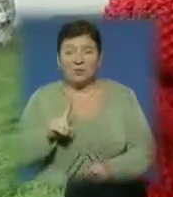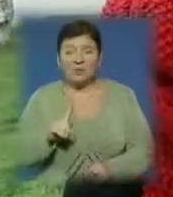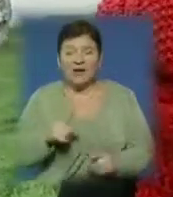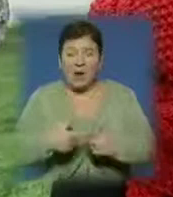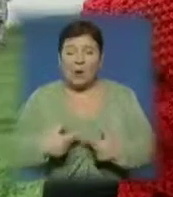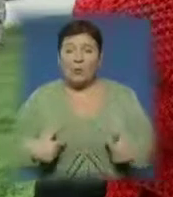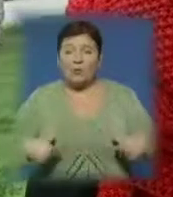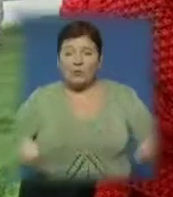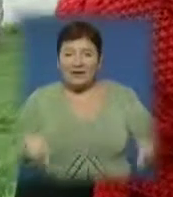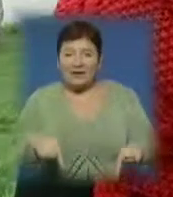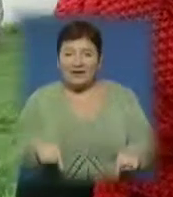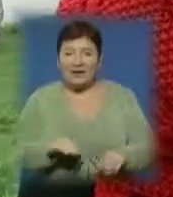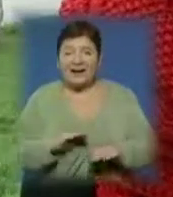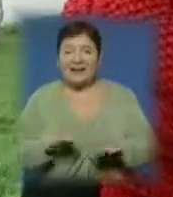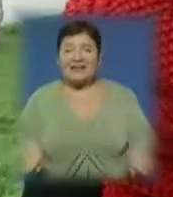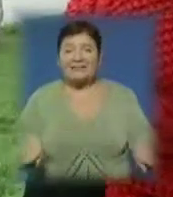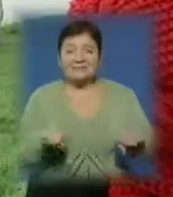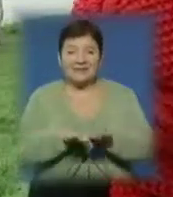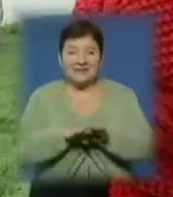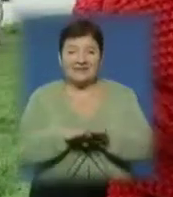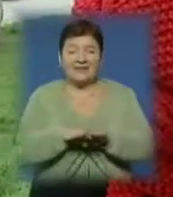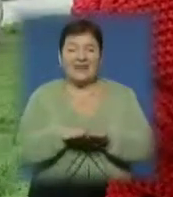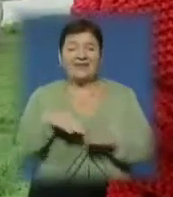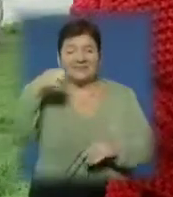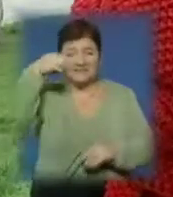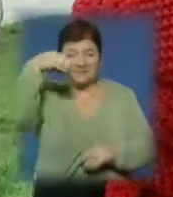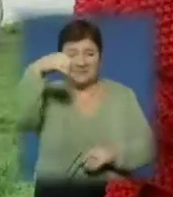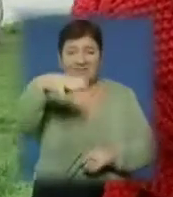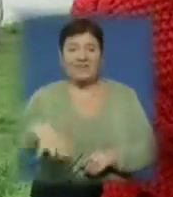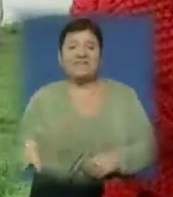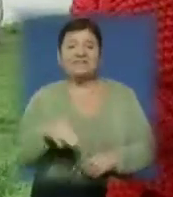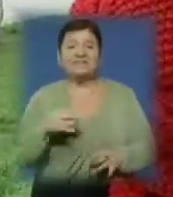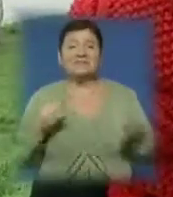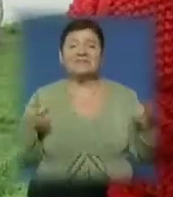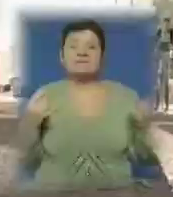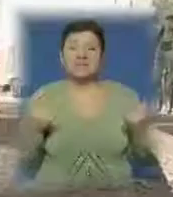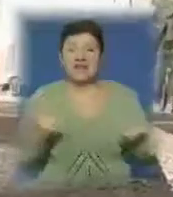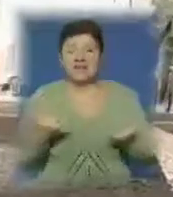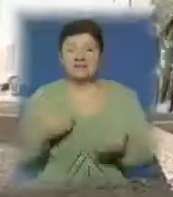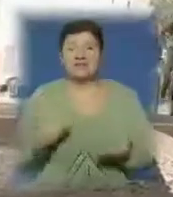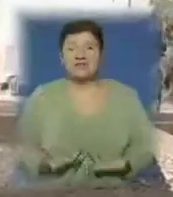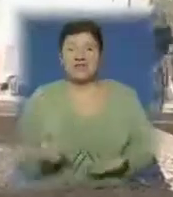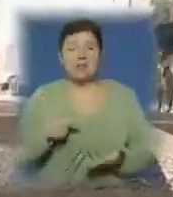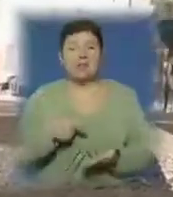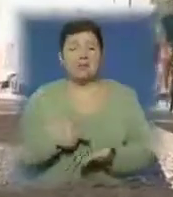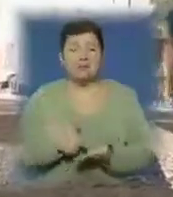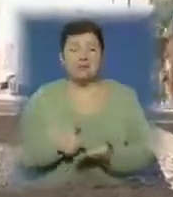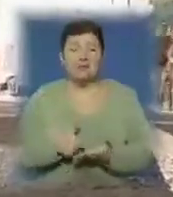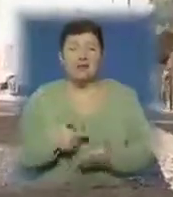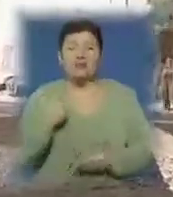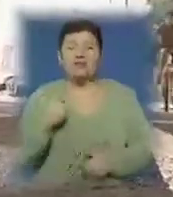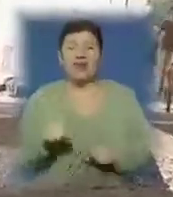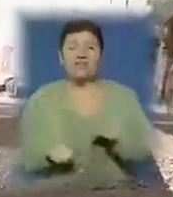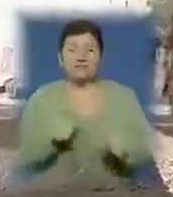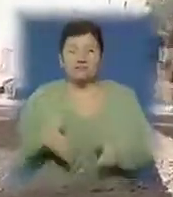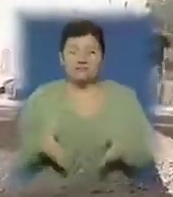і освітити вулиці, котрі потрібні не тільки велосипедистам, а й усім звичайним жителям міста. Наразі єдина велодоріжка в Ужгороді